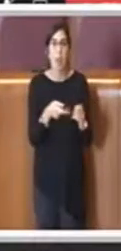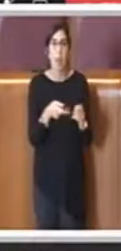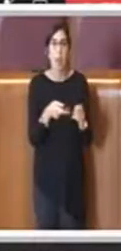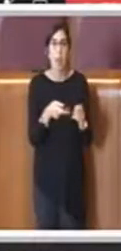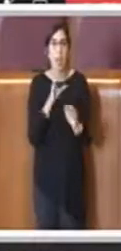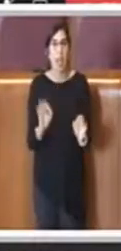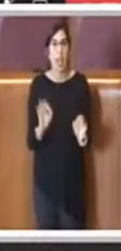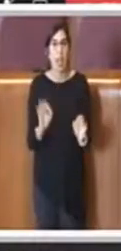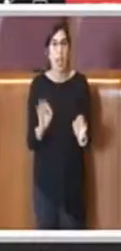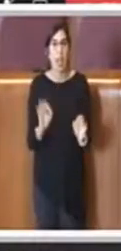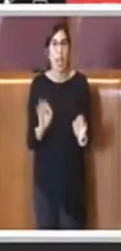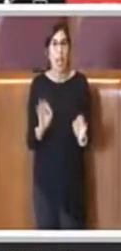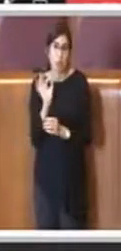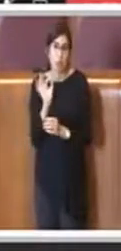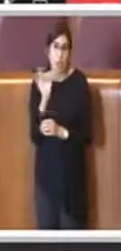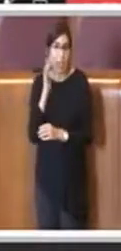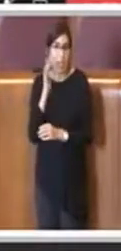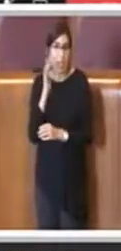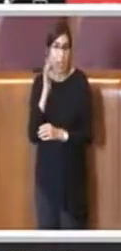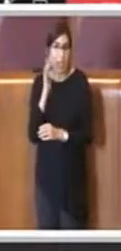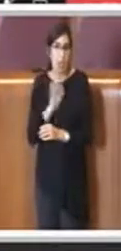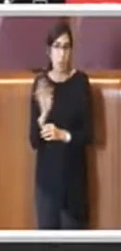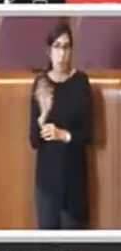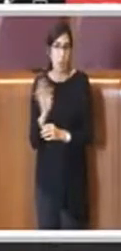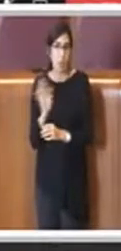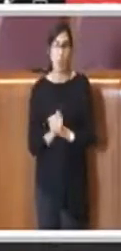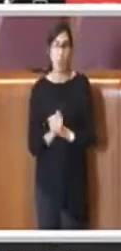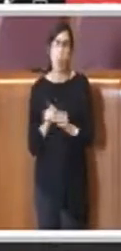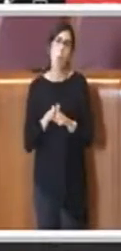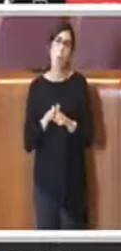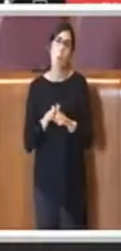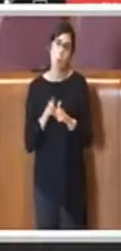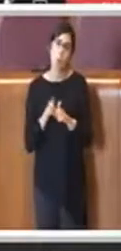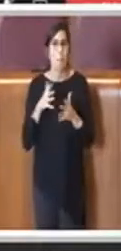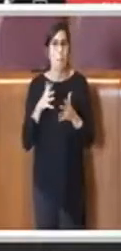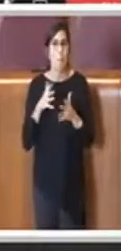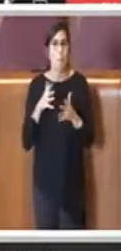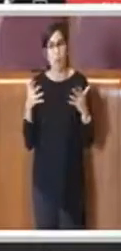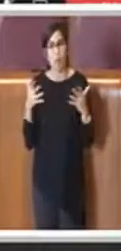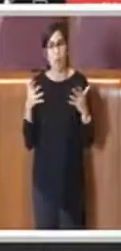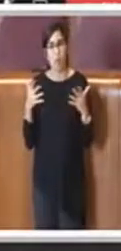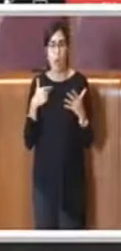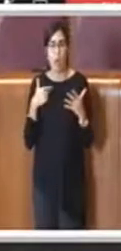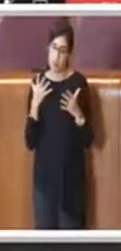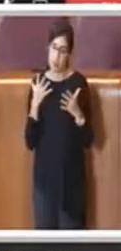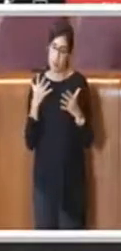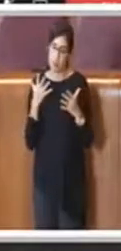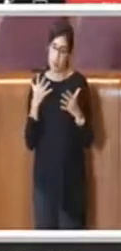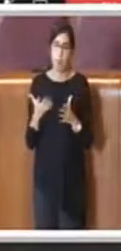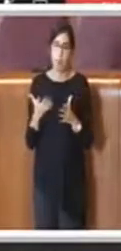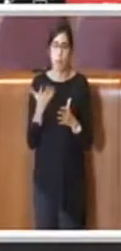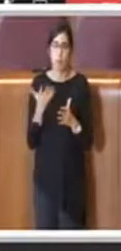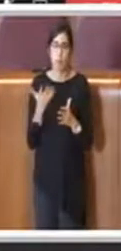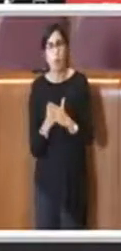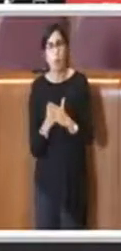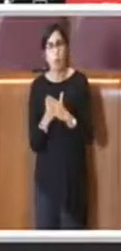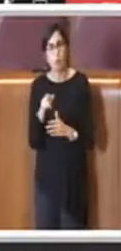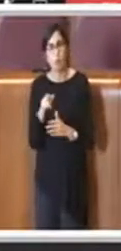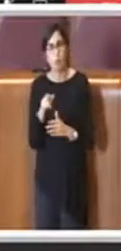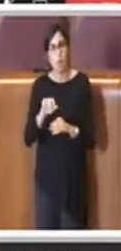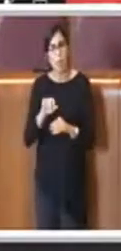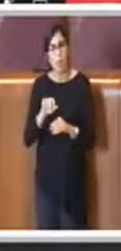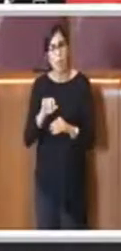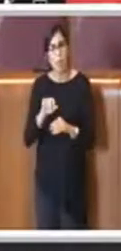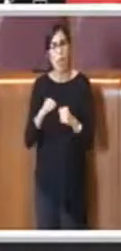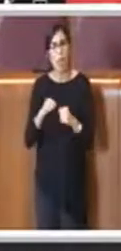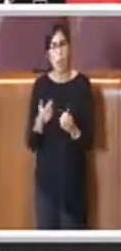elemento di riflessione, rimane comunque la volontà anche della maggioranza di aiutare le attività produttive e questo lo vedremo nella quarta